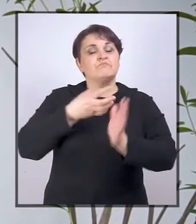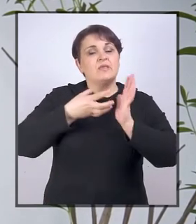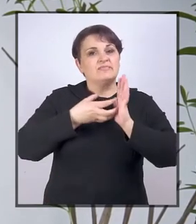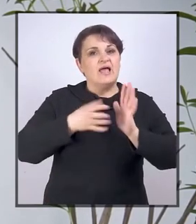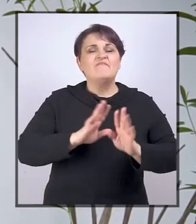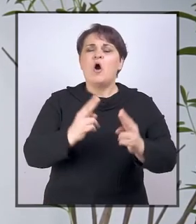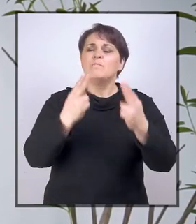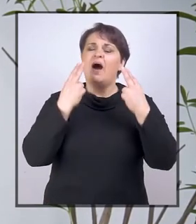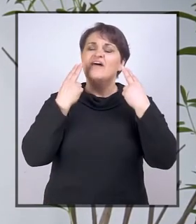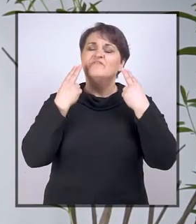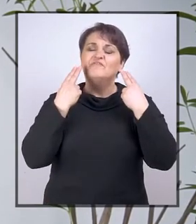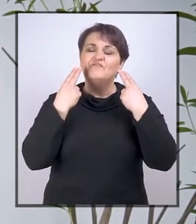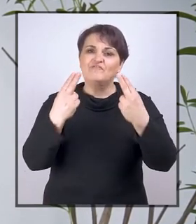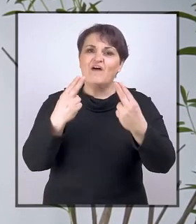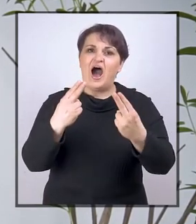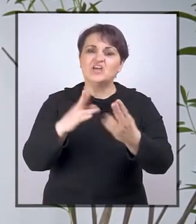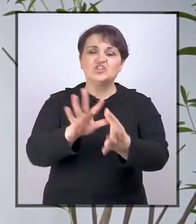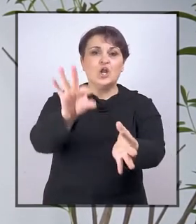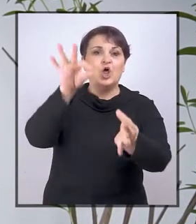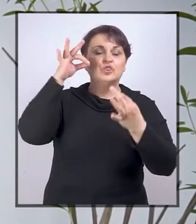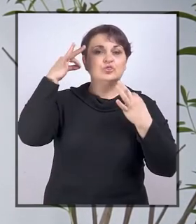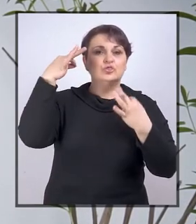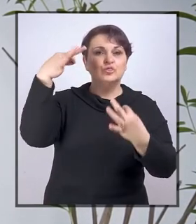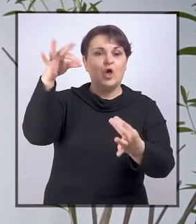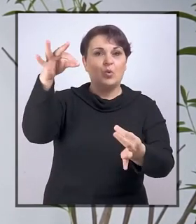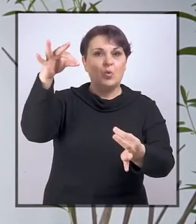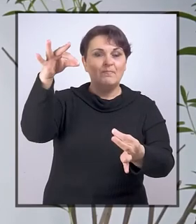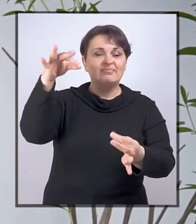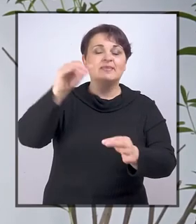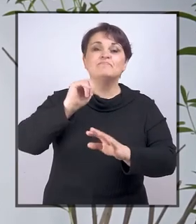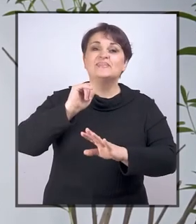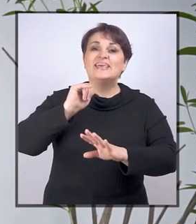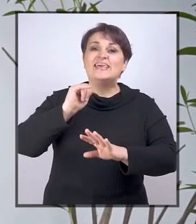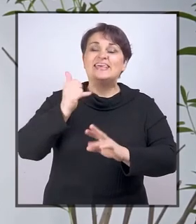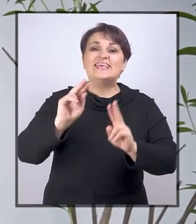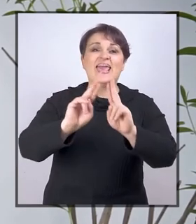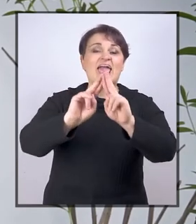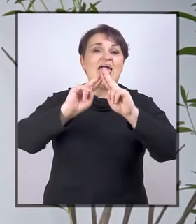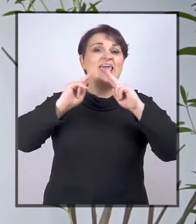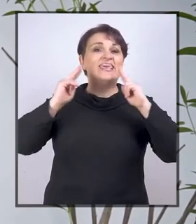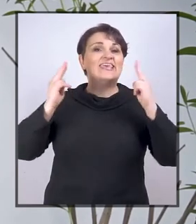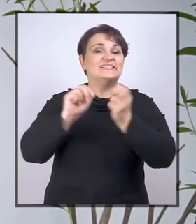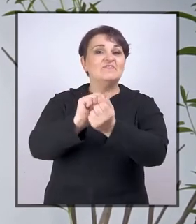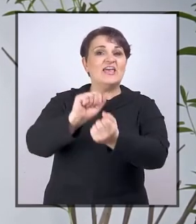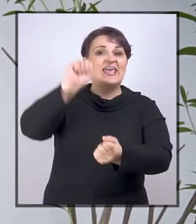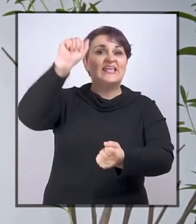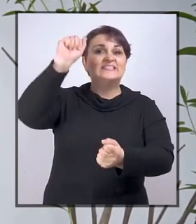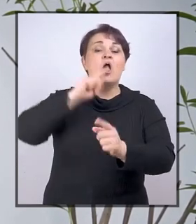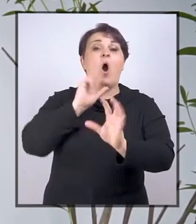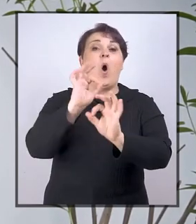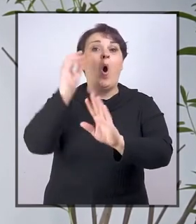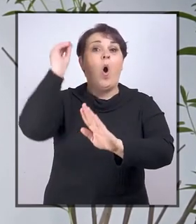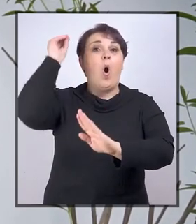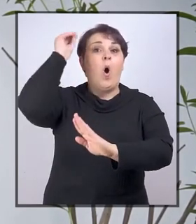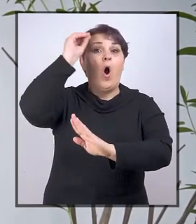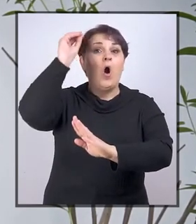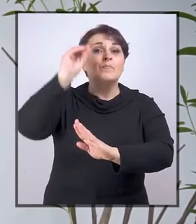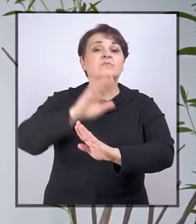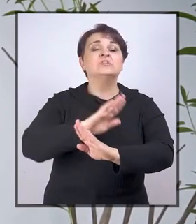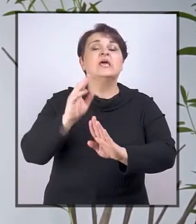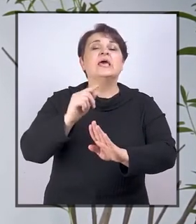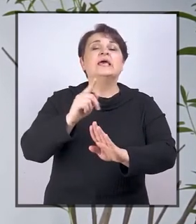Nadalje, veoma važan dokument jeste i svjetska